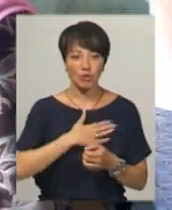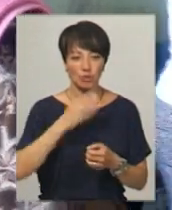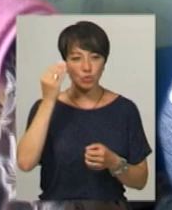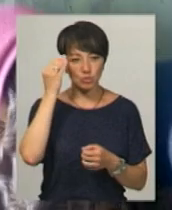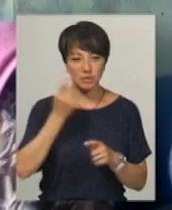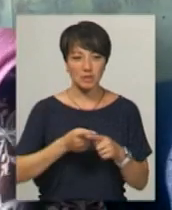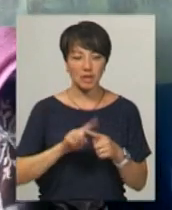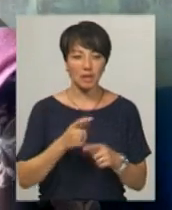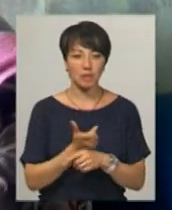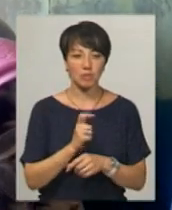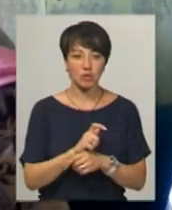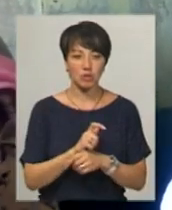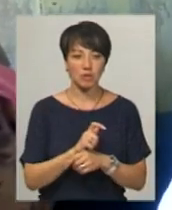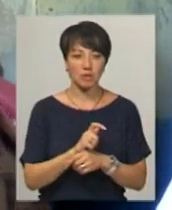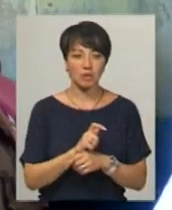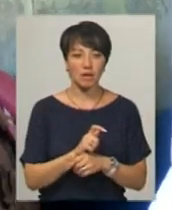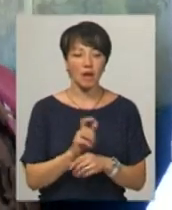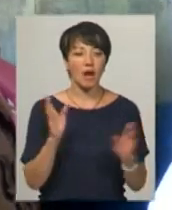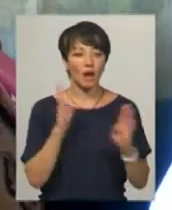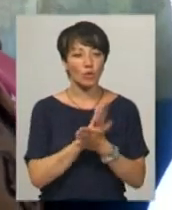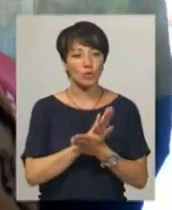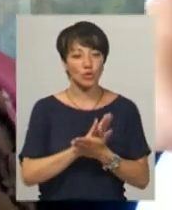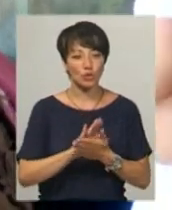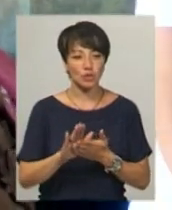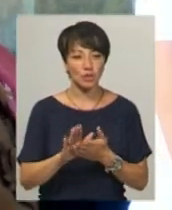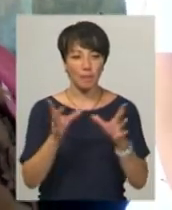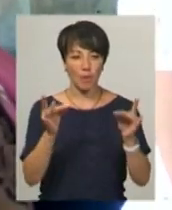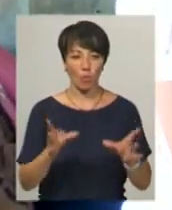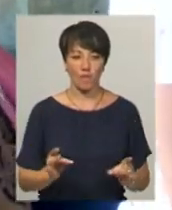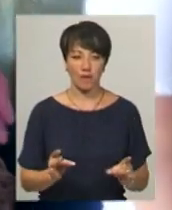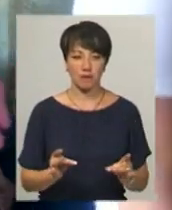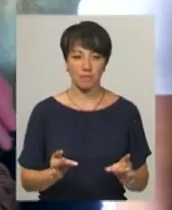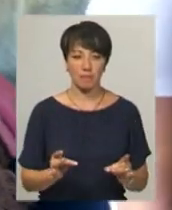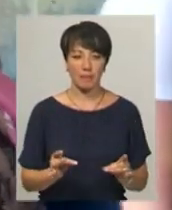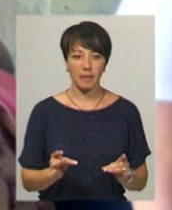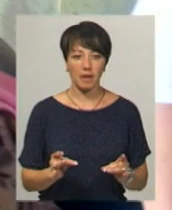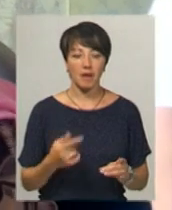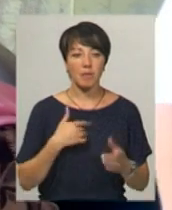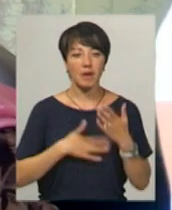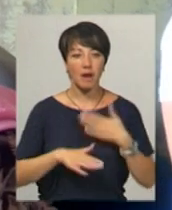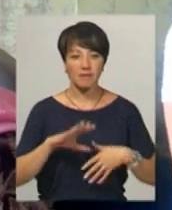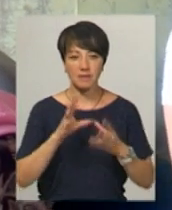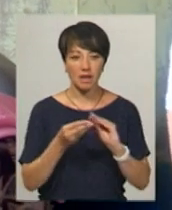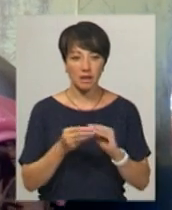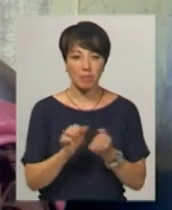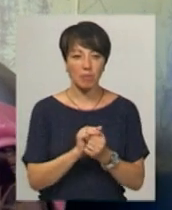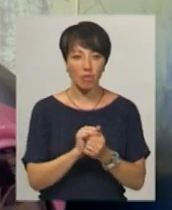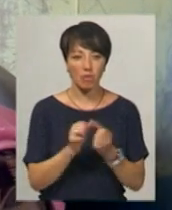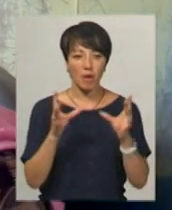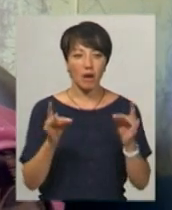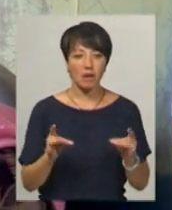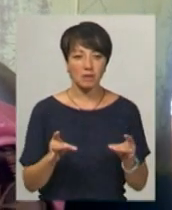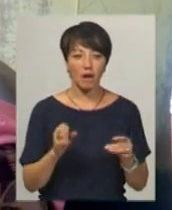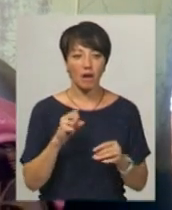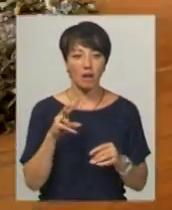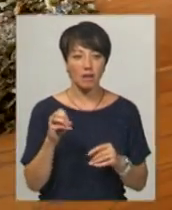найбільш екологічне пакування. Ми би раді були взагалі пакет пакувати,